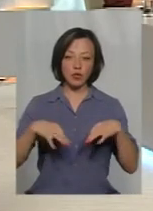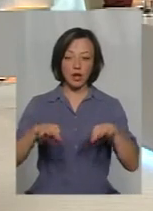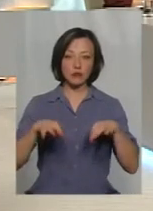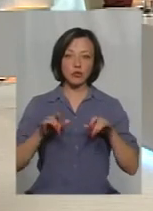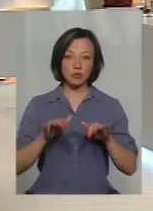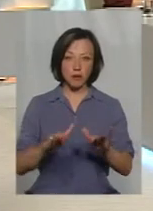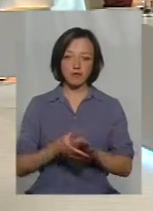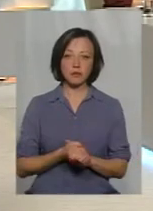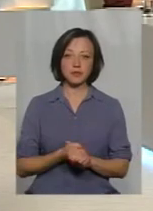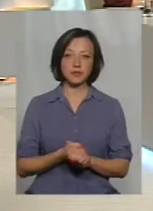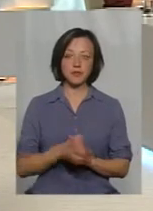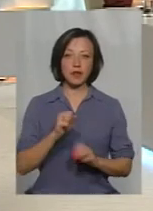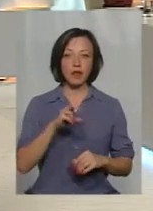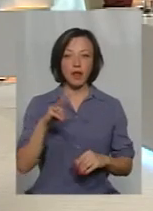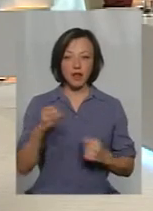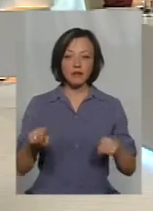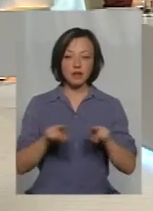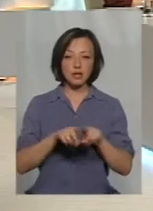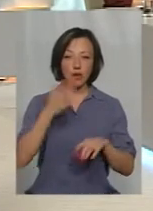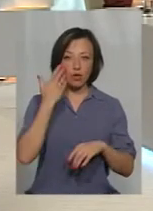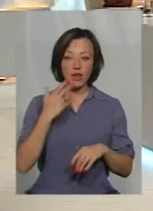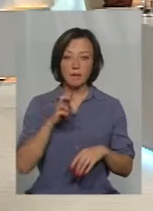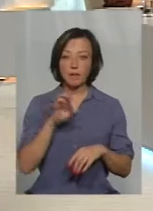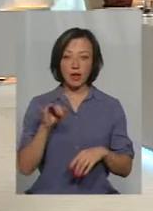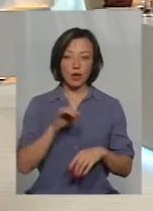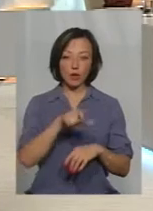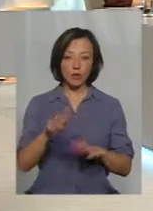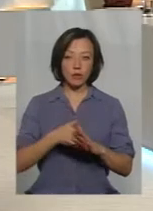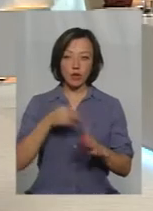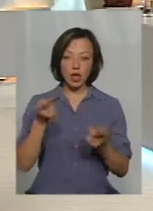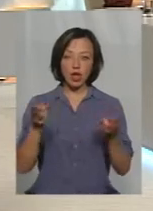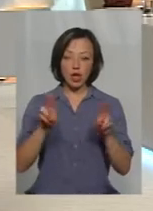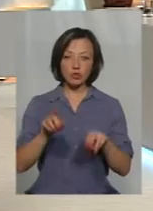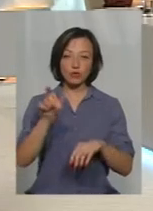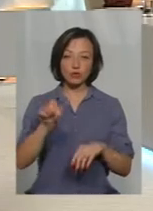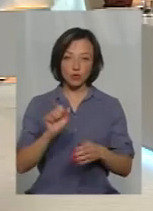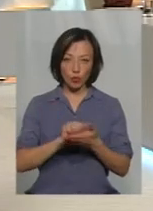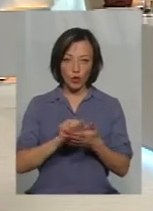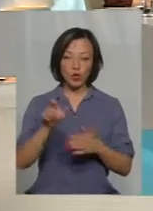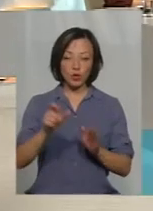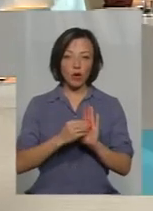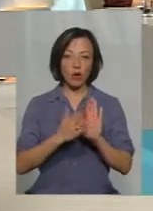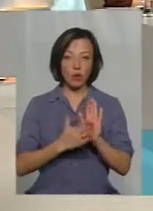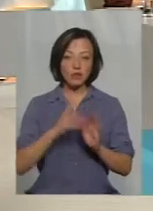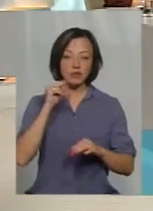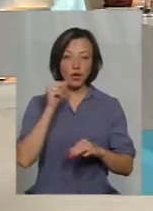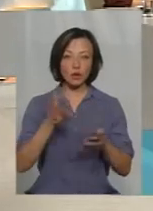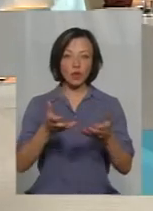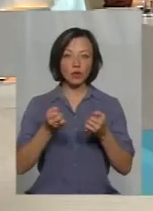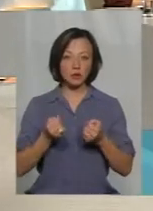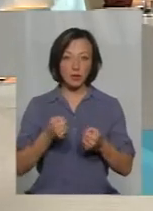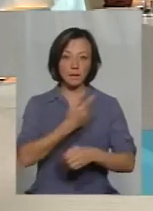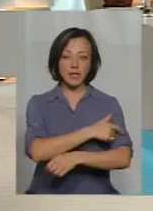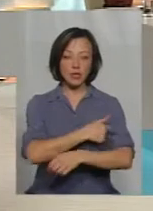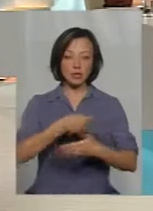справу. Але все ж таки, коли б людина не подала решту документів, людина на обліку перебуває здати отримання